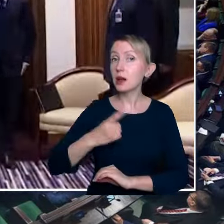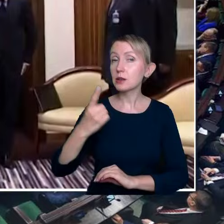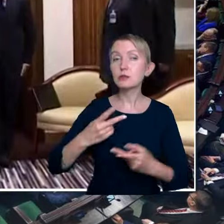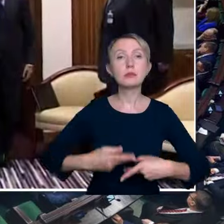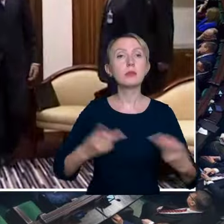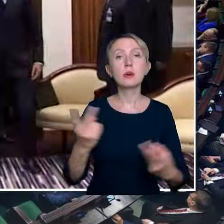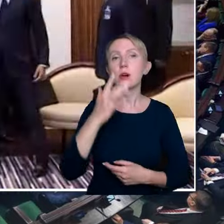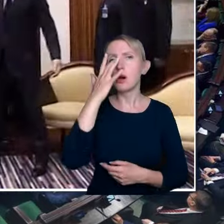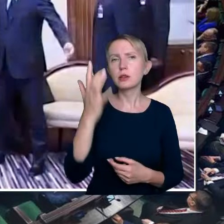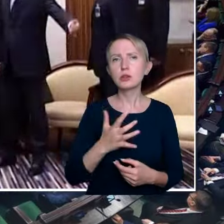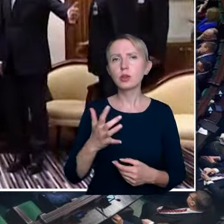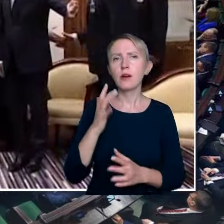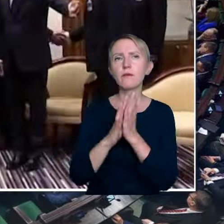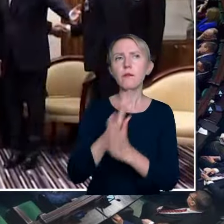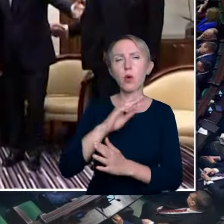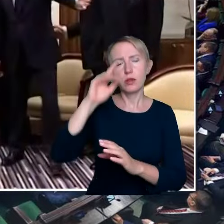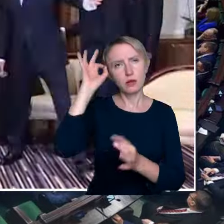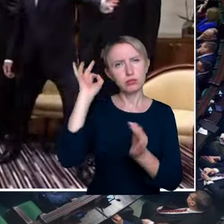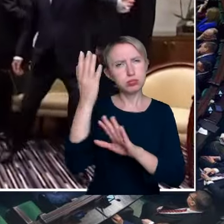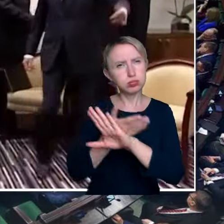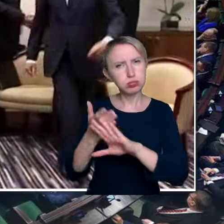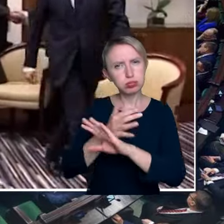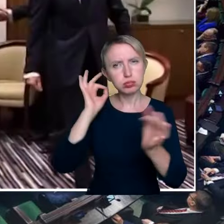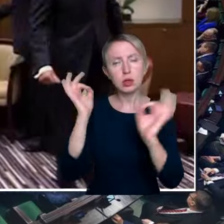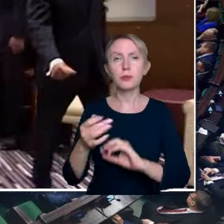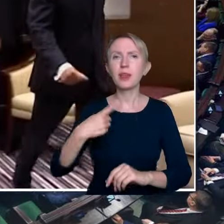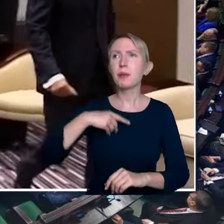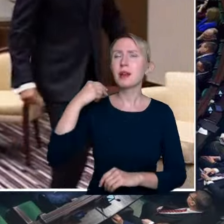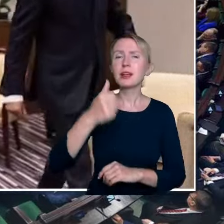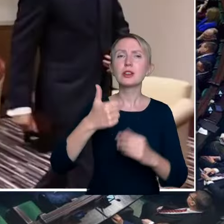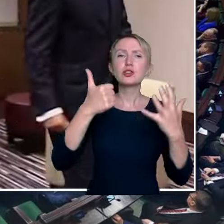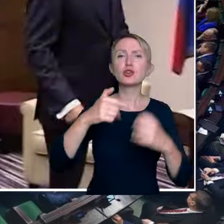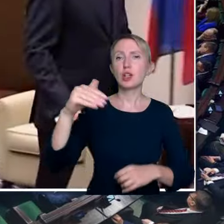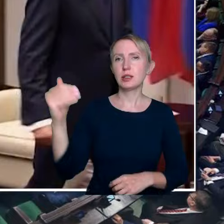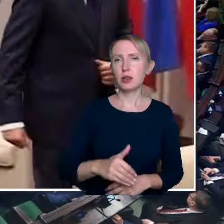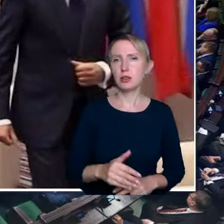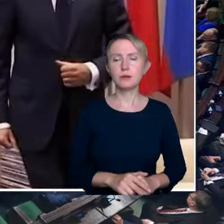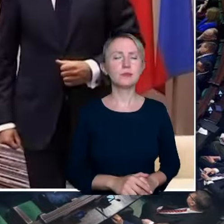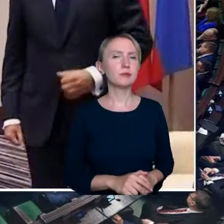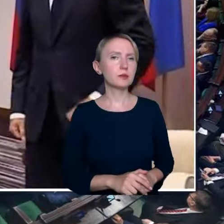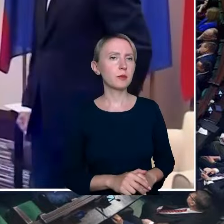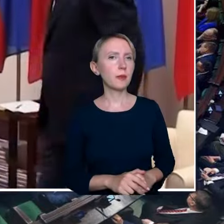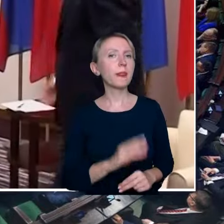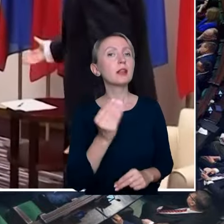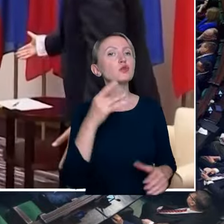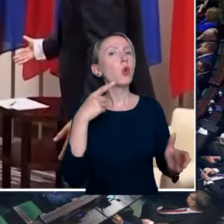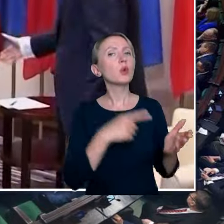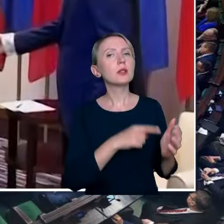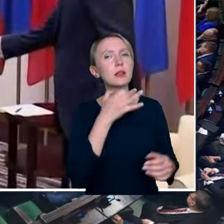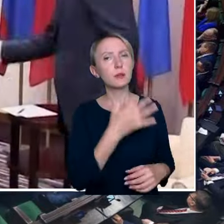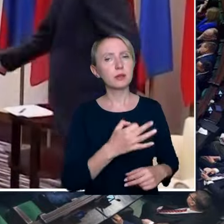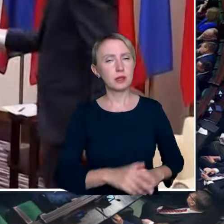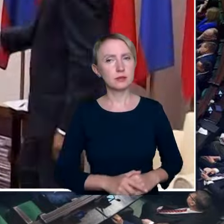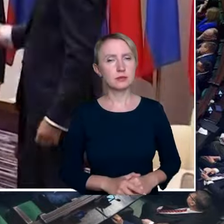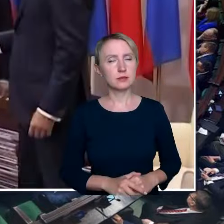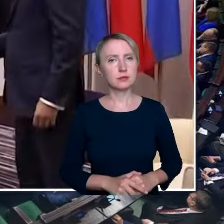rosyjskiej tej wojny dezinformacyjnej. Zapłaciliśmy za to 600 tysięcy. No dobra, ale to jeszcze muszę ostatnie pytanie, już ostatnie, ostatnie